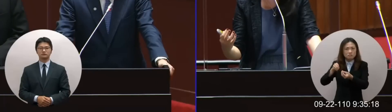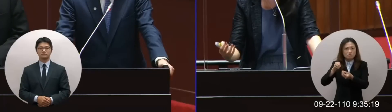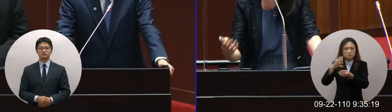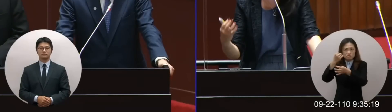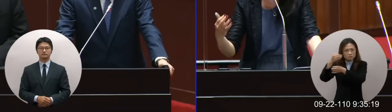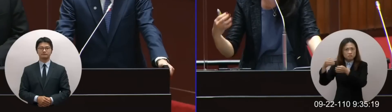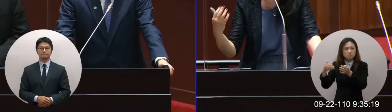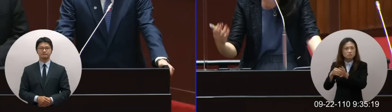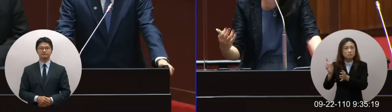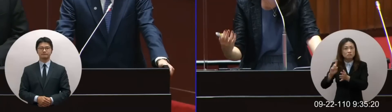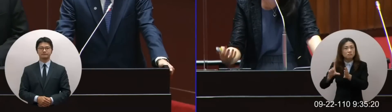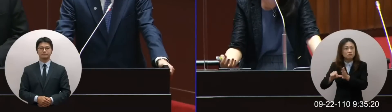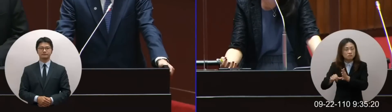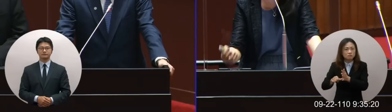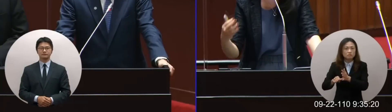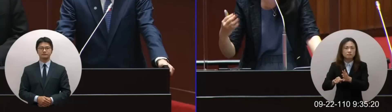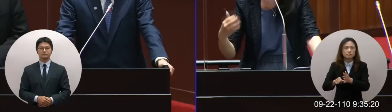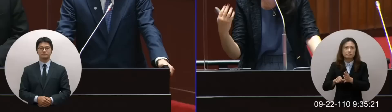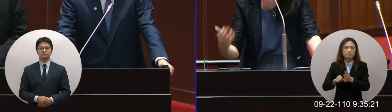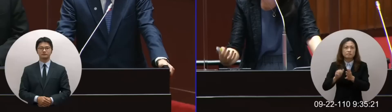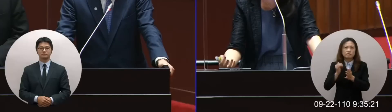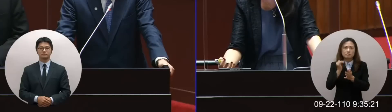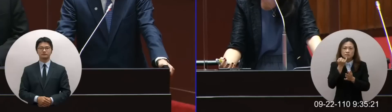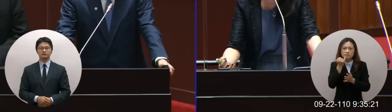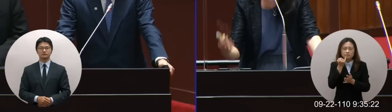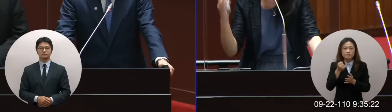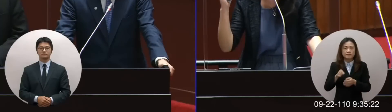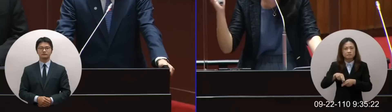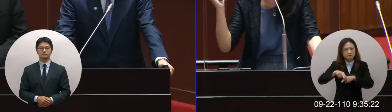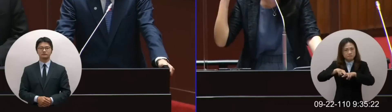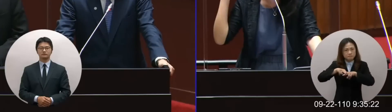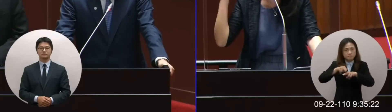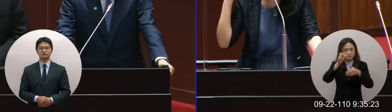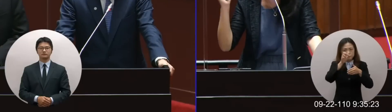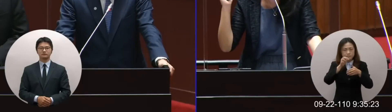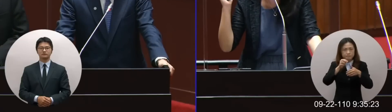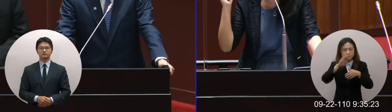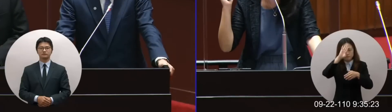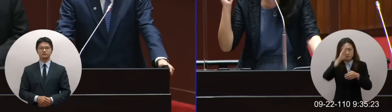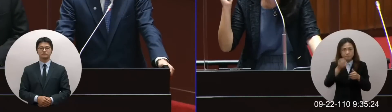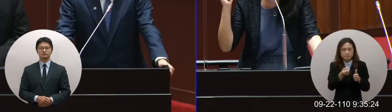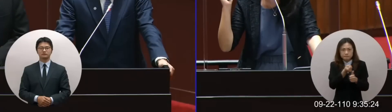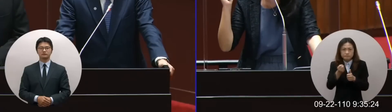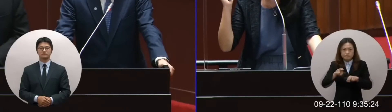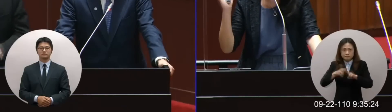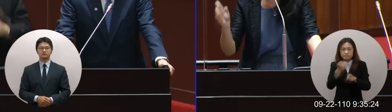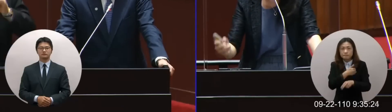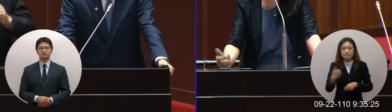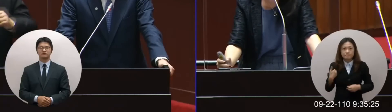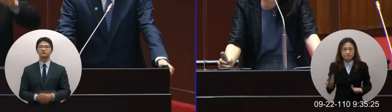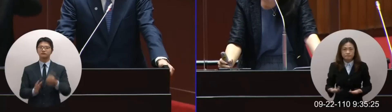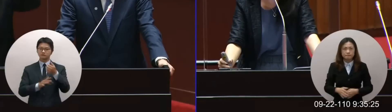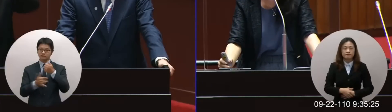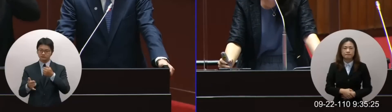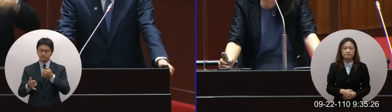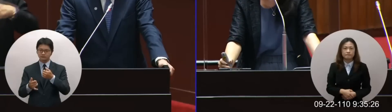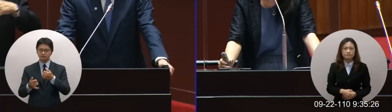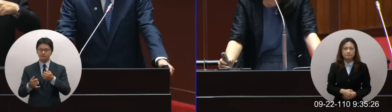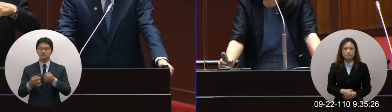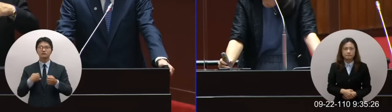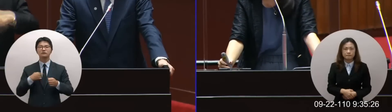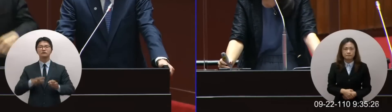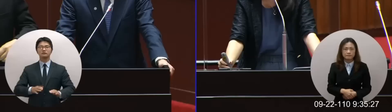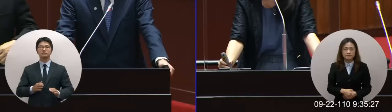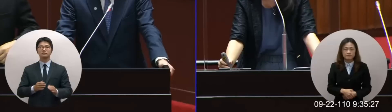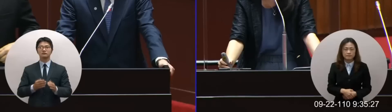達到一個後疫情我們與病毒共存的方式我們才可以迎來解封所以請問你們有這個答案嗎委員 這樣我們學法